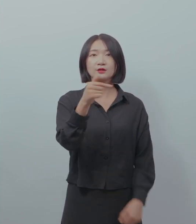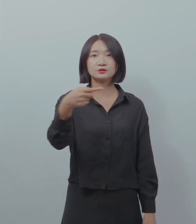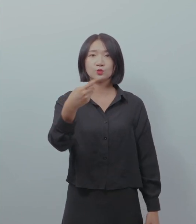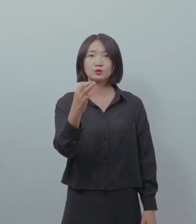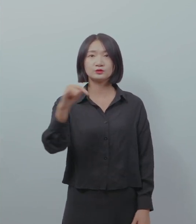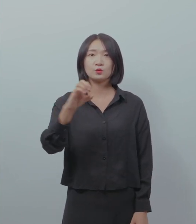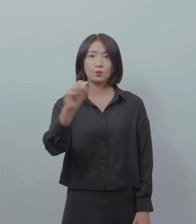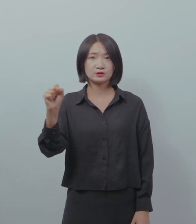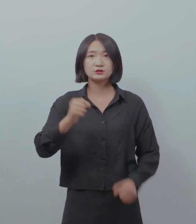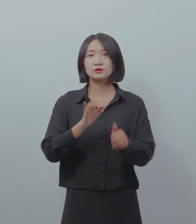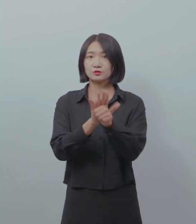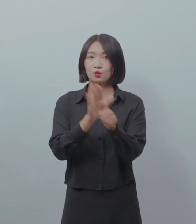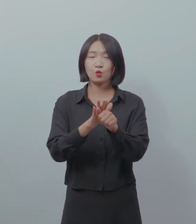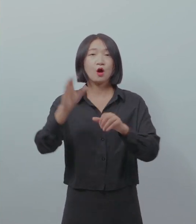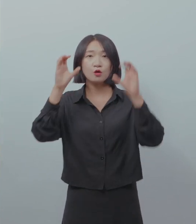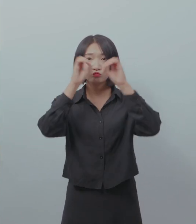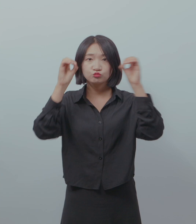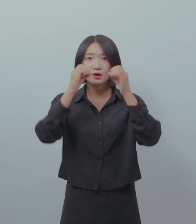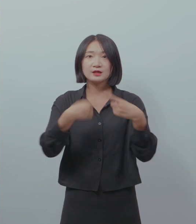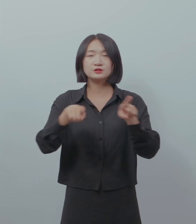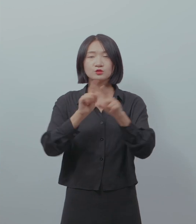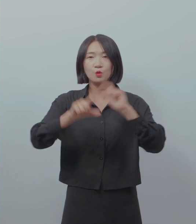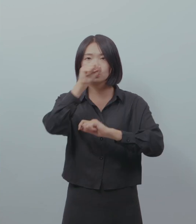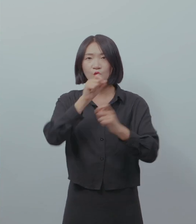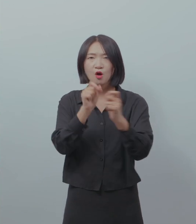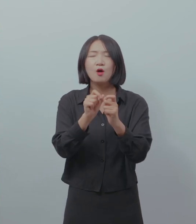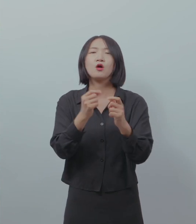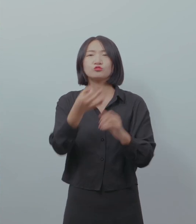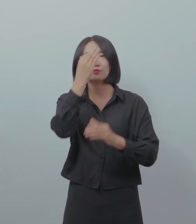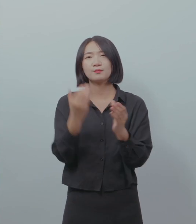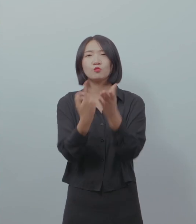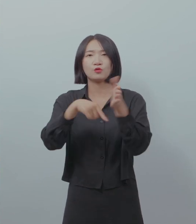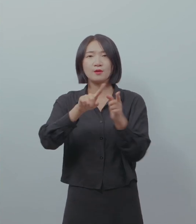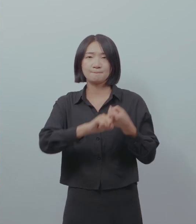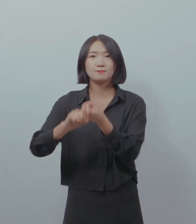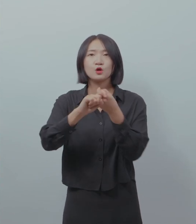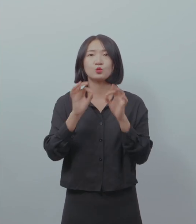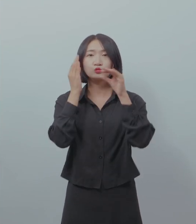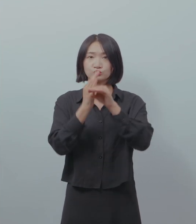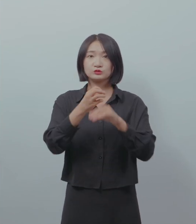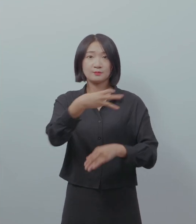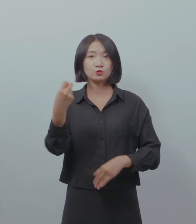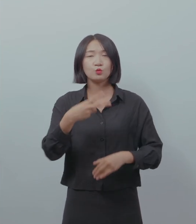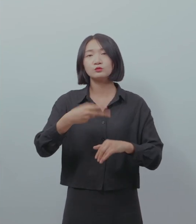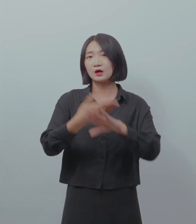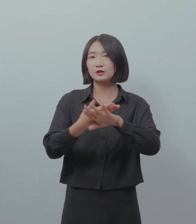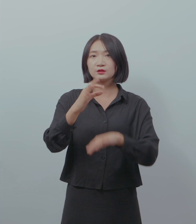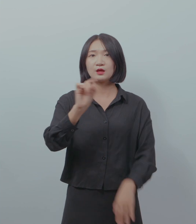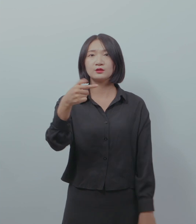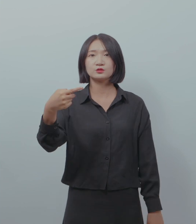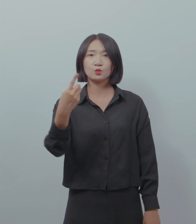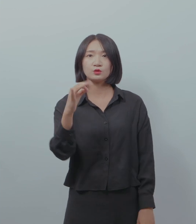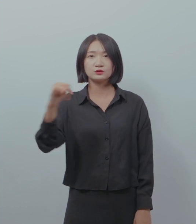안드로이드 OS를 제공하는 구글과 같이 더 좋은 접근성을 제공하기 위해 협업을 통해서 노력을 하고 있고 삼성뿐 아니라 다른